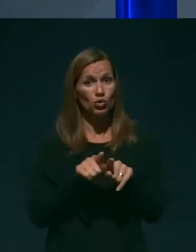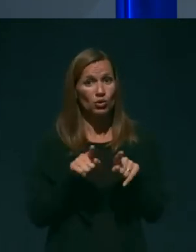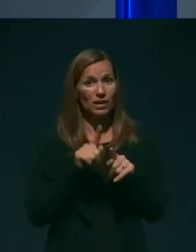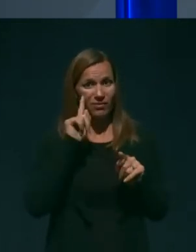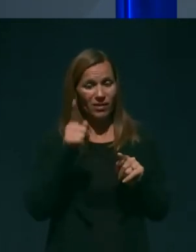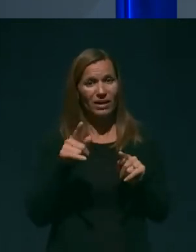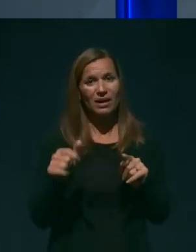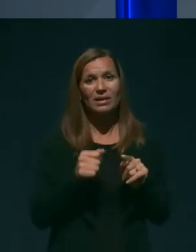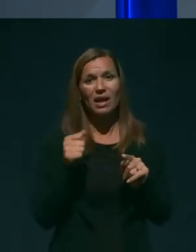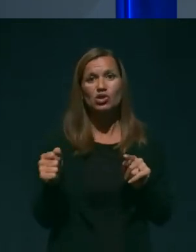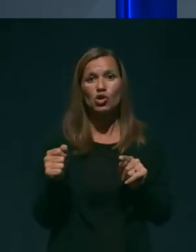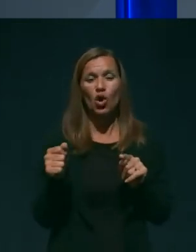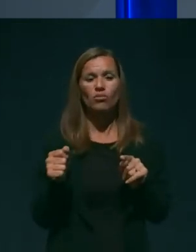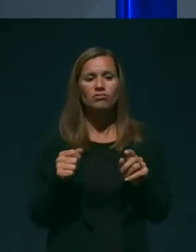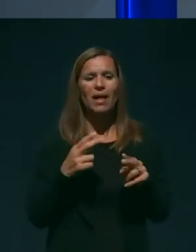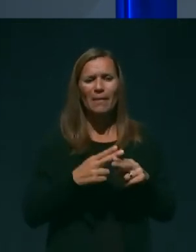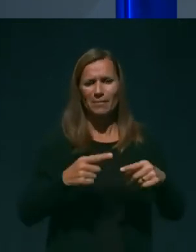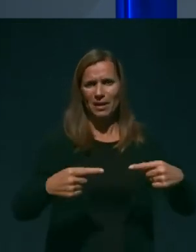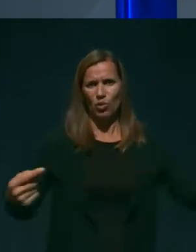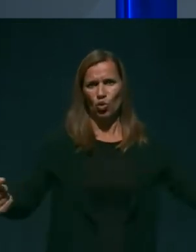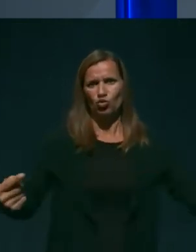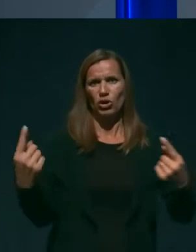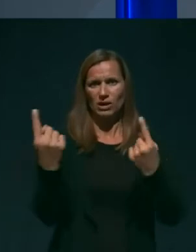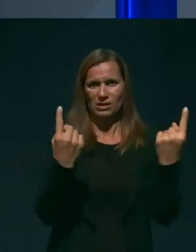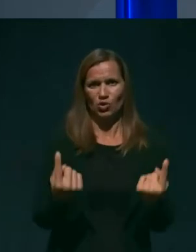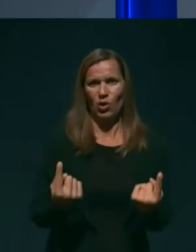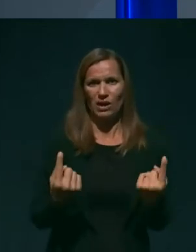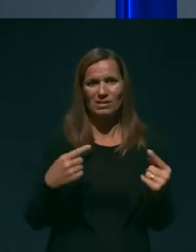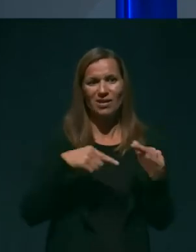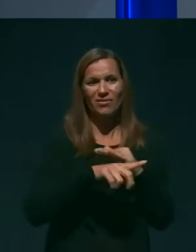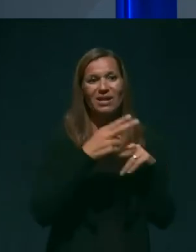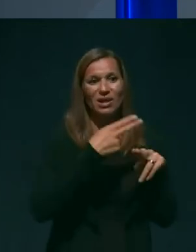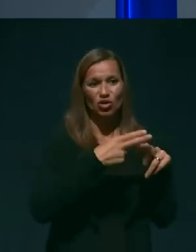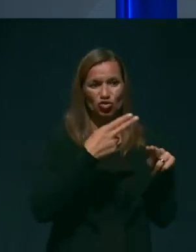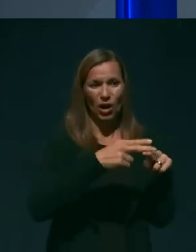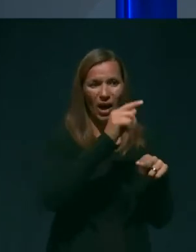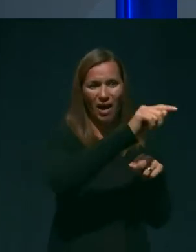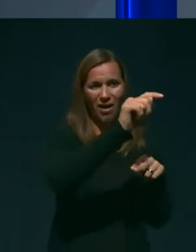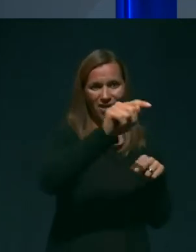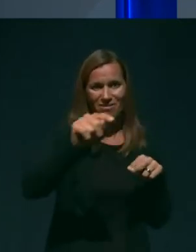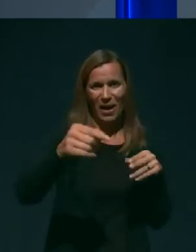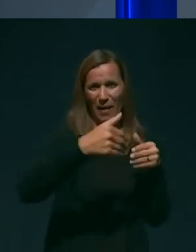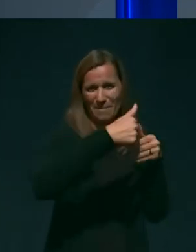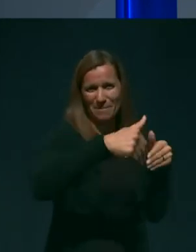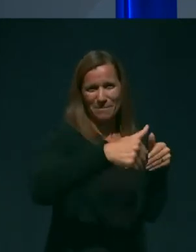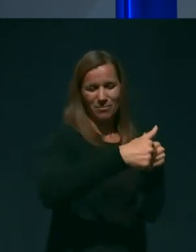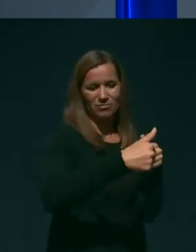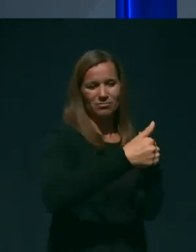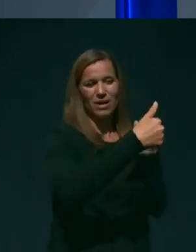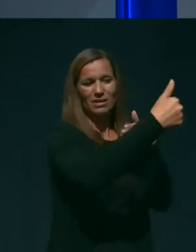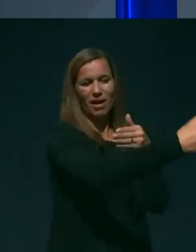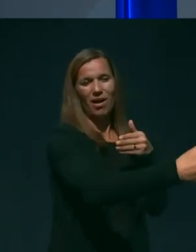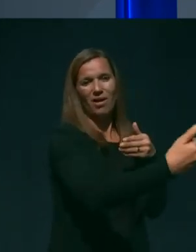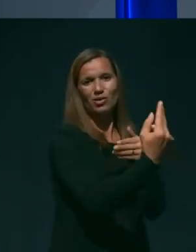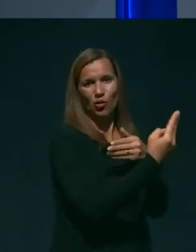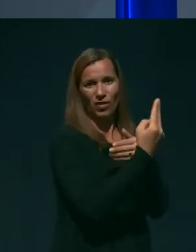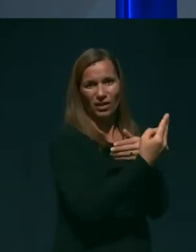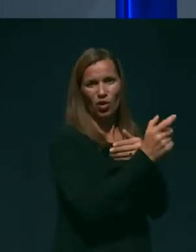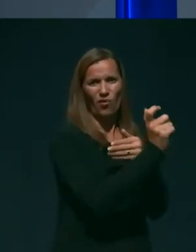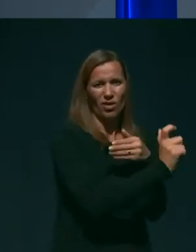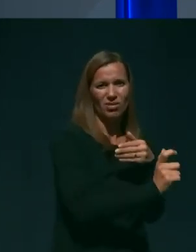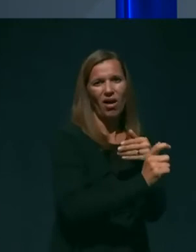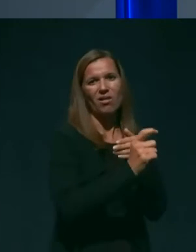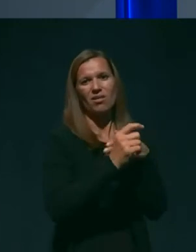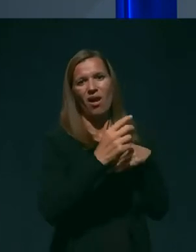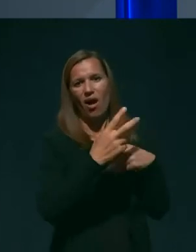situacije v državah, s katerimi meji Slovenija in seveda tudi v ostalih, glede na to, da imamo, če ne